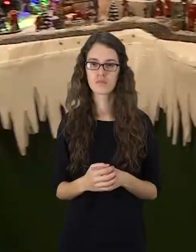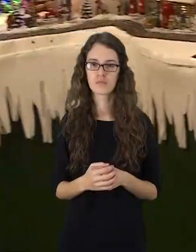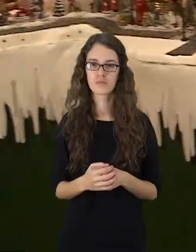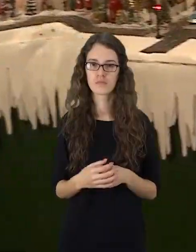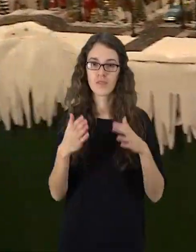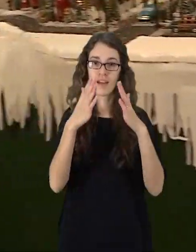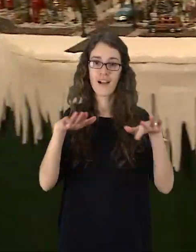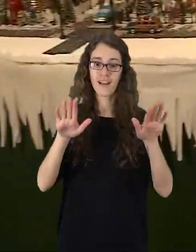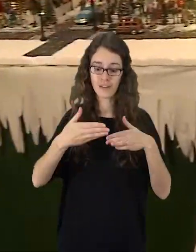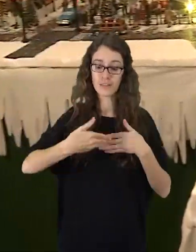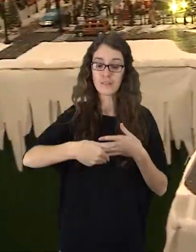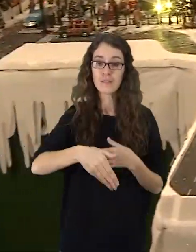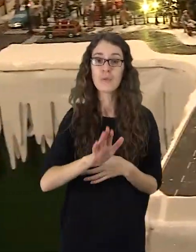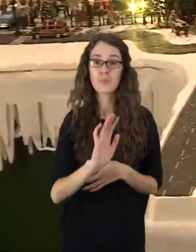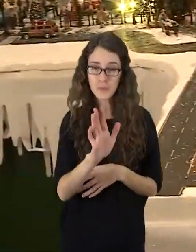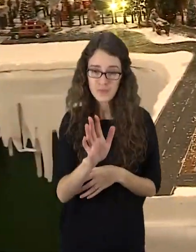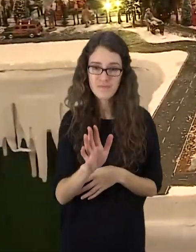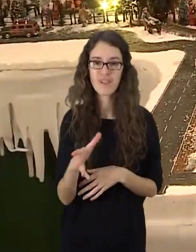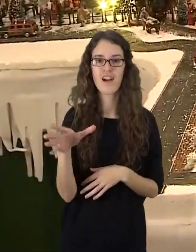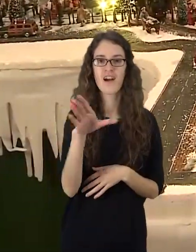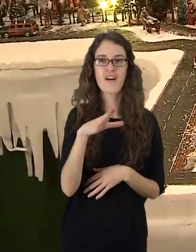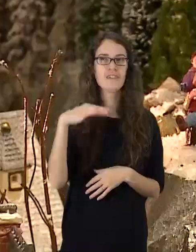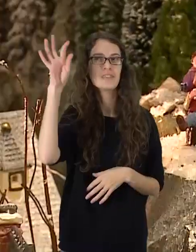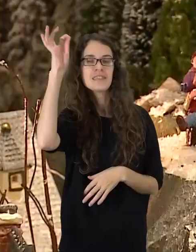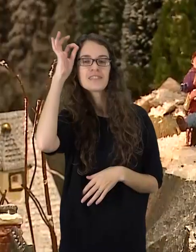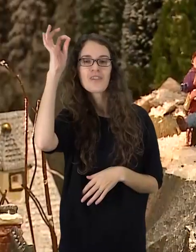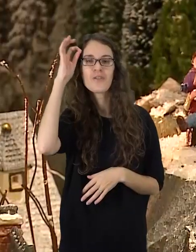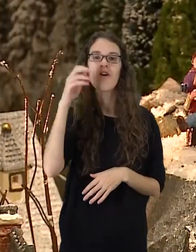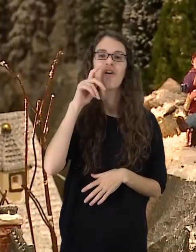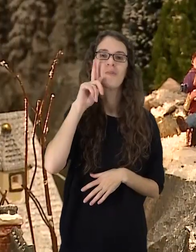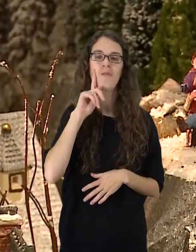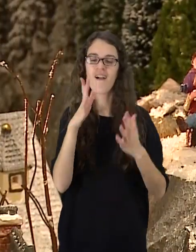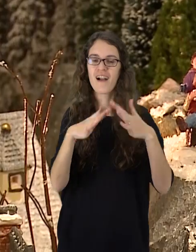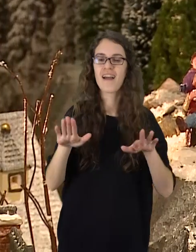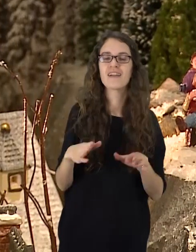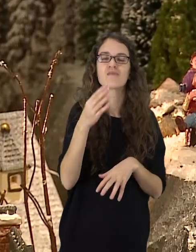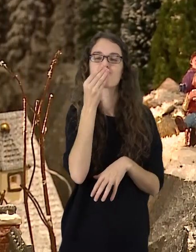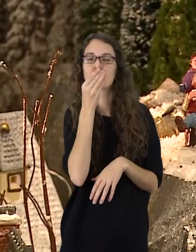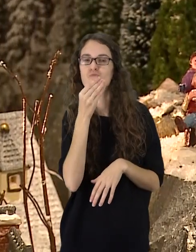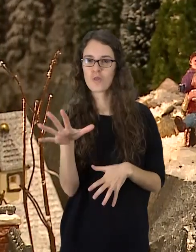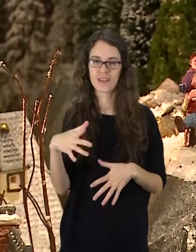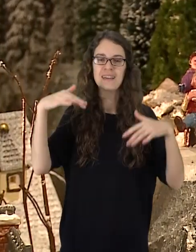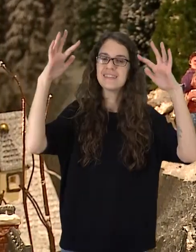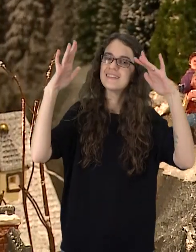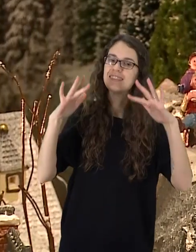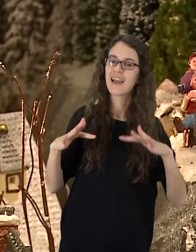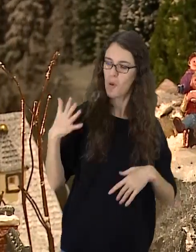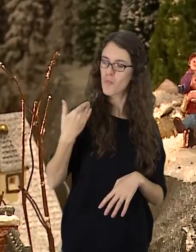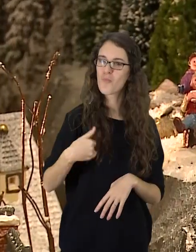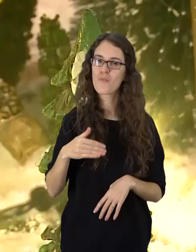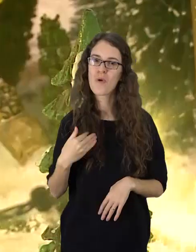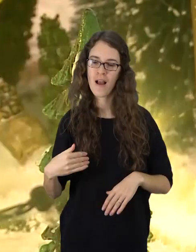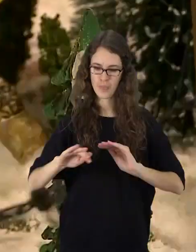Artien gražiausiams metus šventėms daugelius mūsų pasvajojame apie tobulas kalėdas. Balto puru sniega, lūkės tipsanti